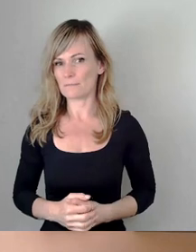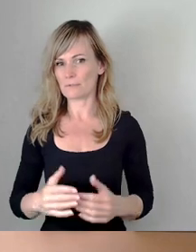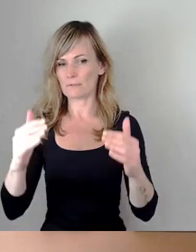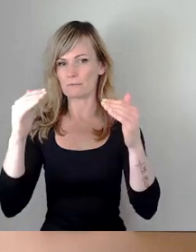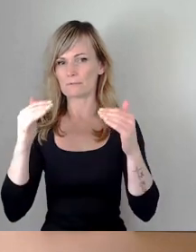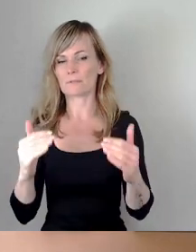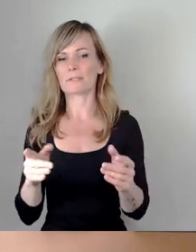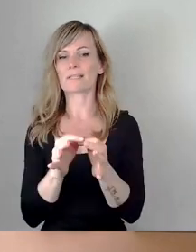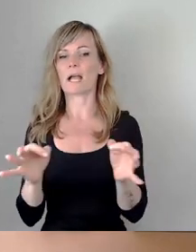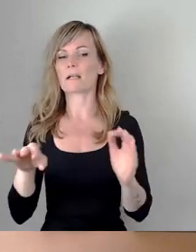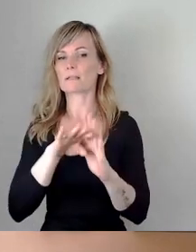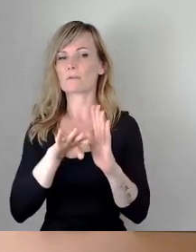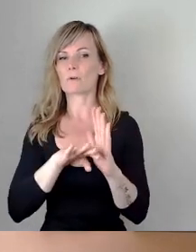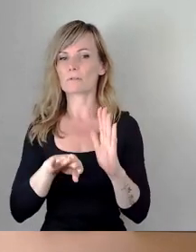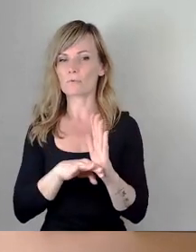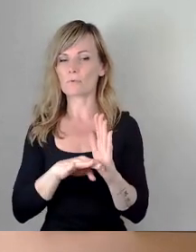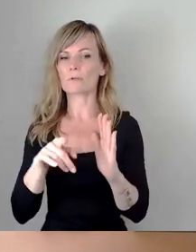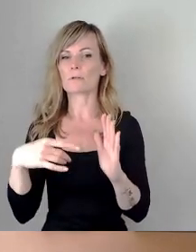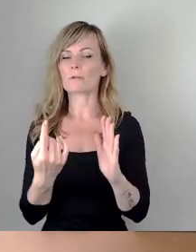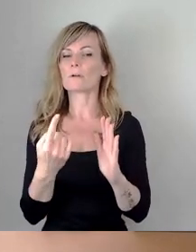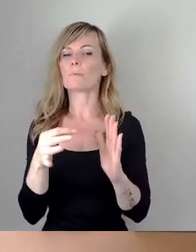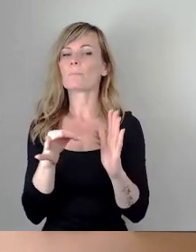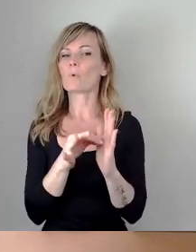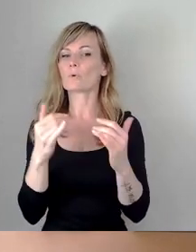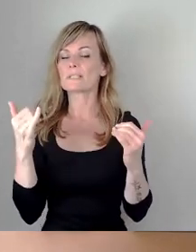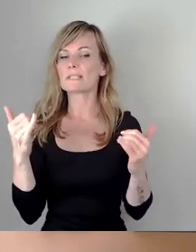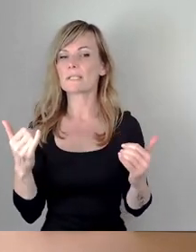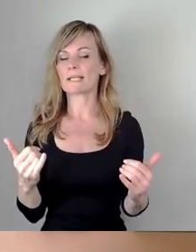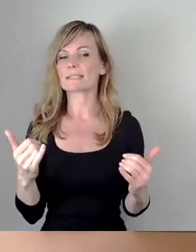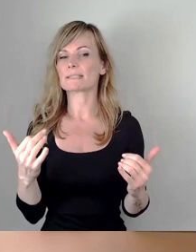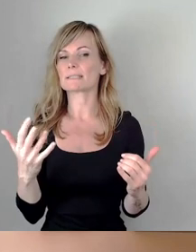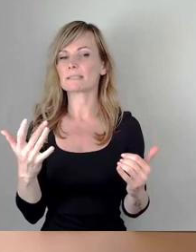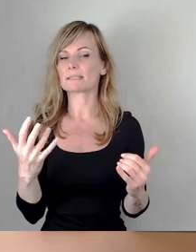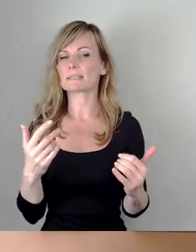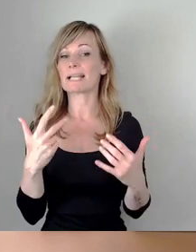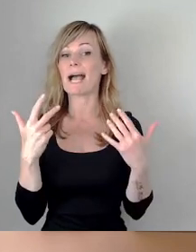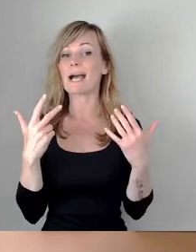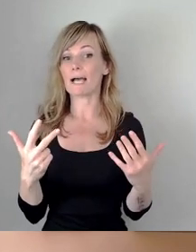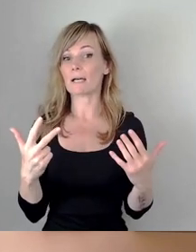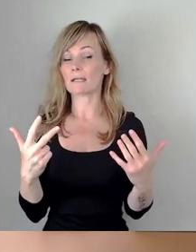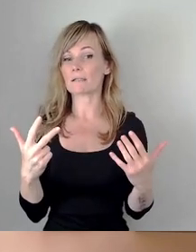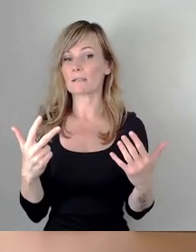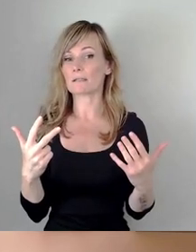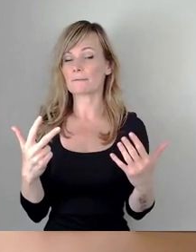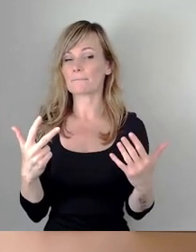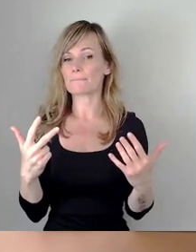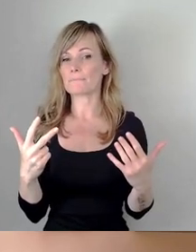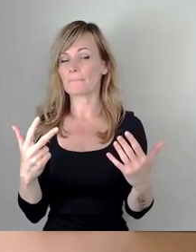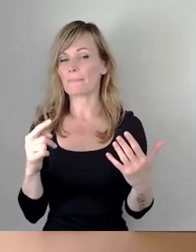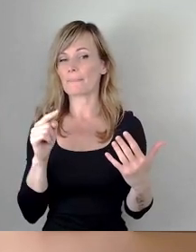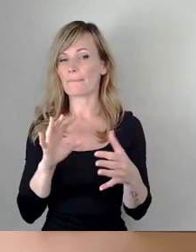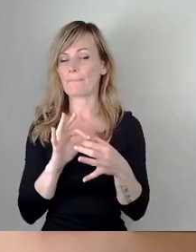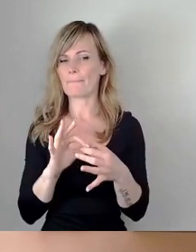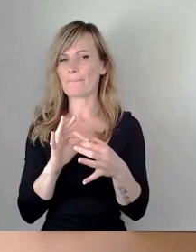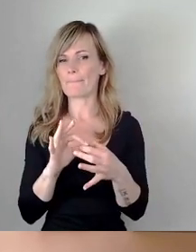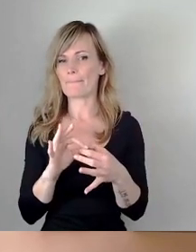Tagesordnung und sind beim Tagesordnungspunkt 8 und da geht es um